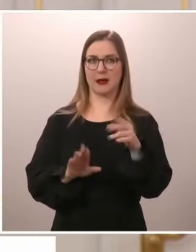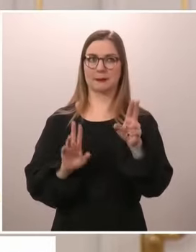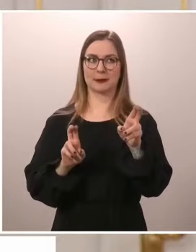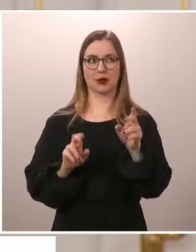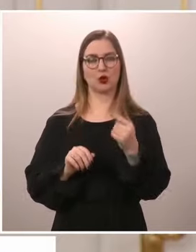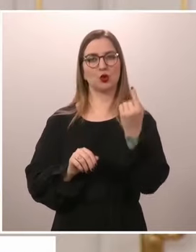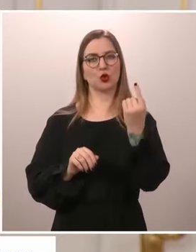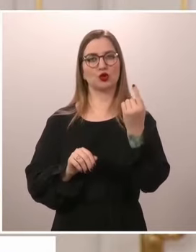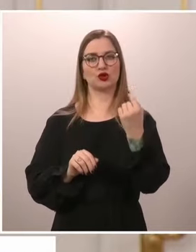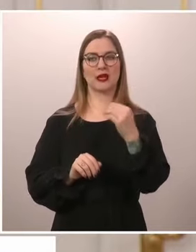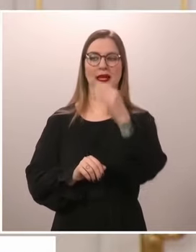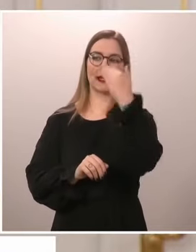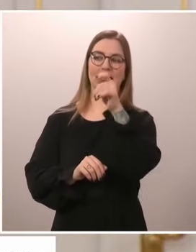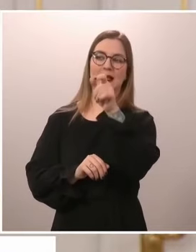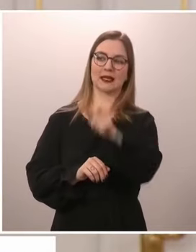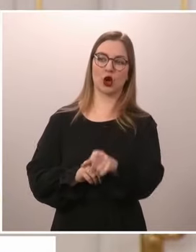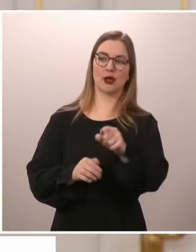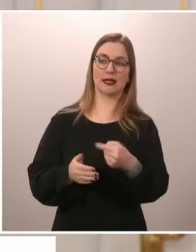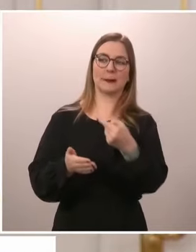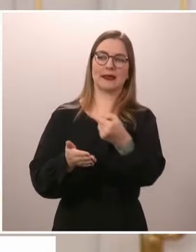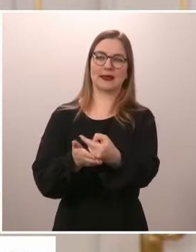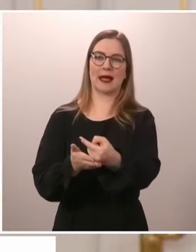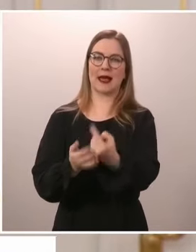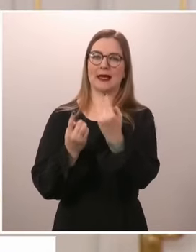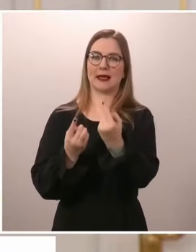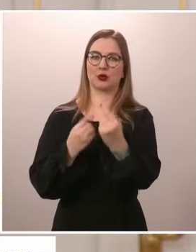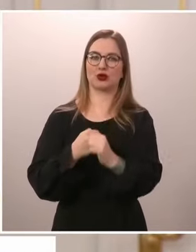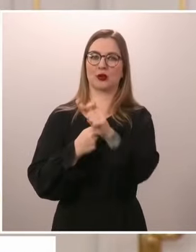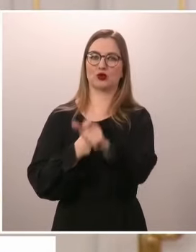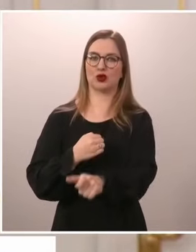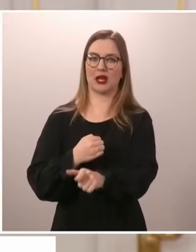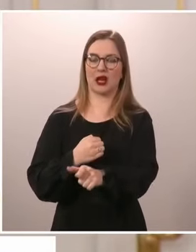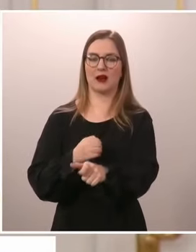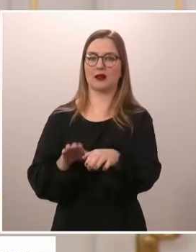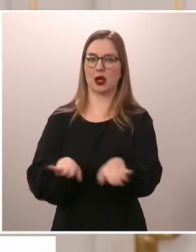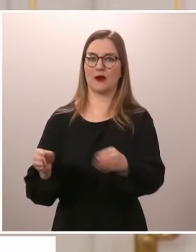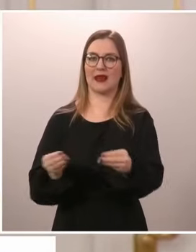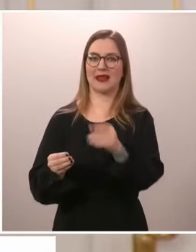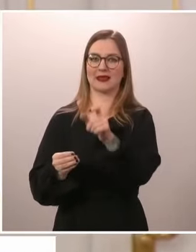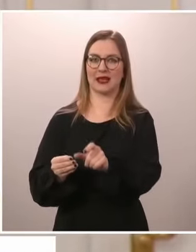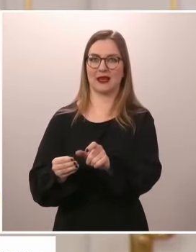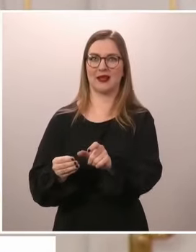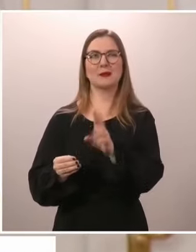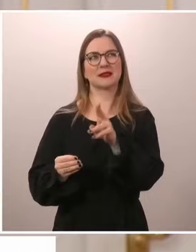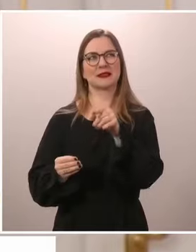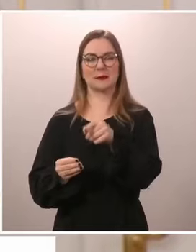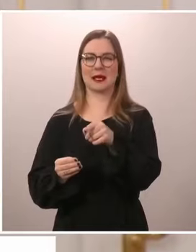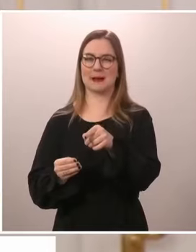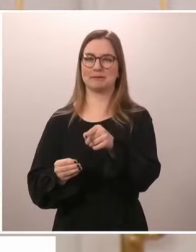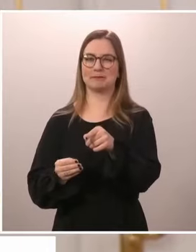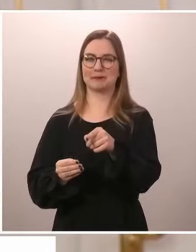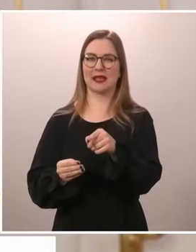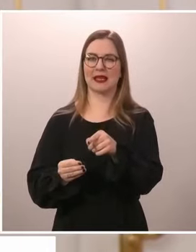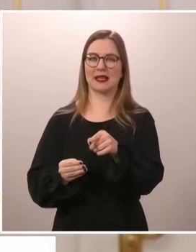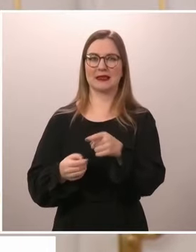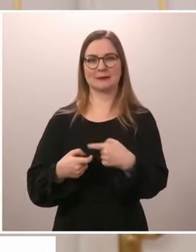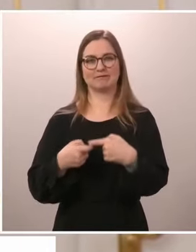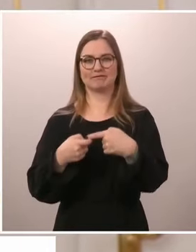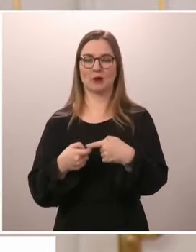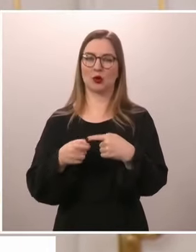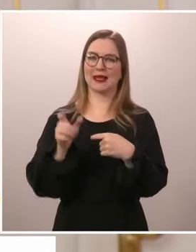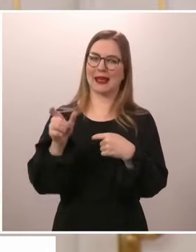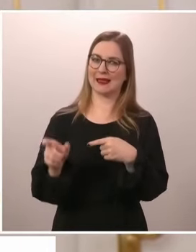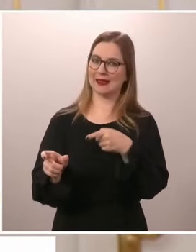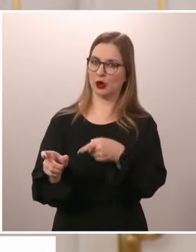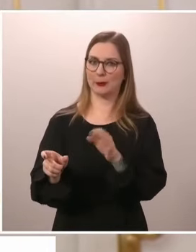jonkinnäköiseksi erityisedustajaksi, rauhanvälittäjäksi, niin siinä on aika pitkälti henkilöstä ajasta ja paikasta kiinni.